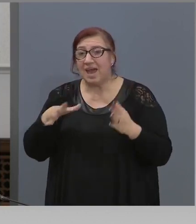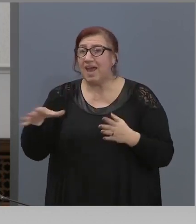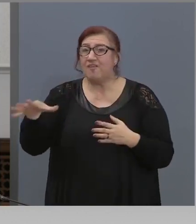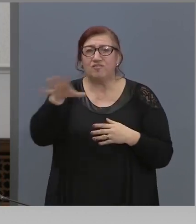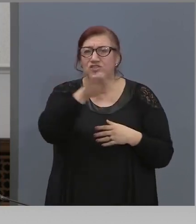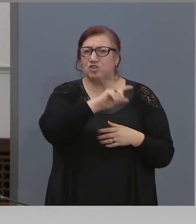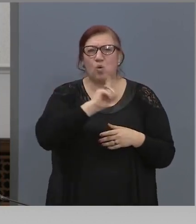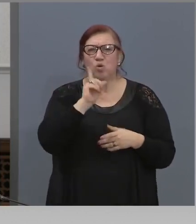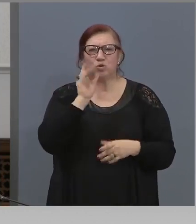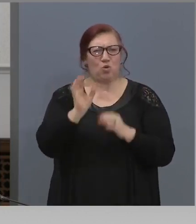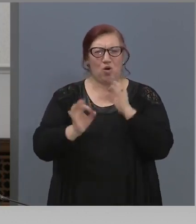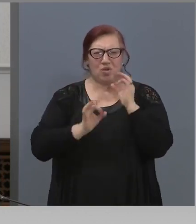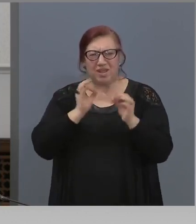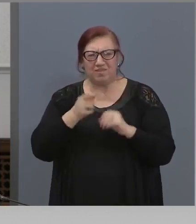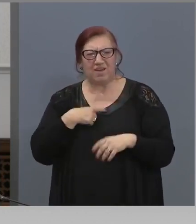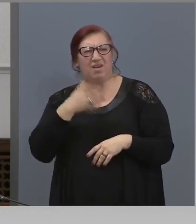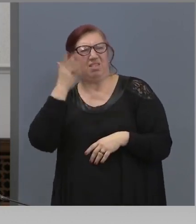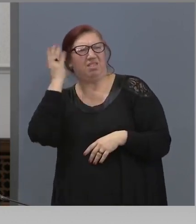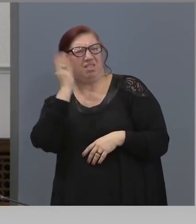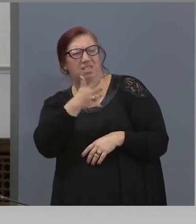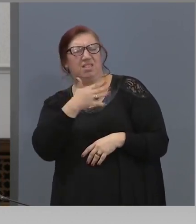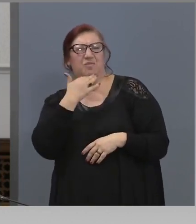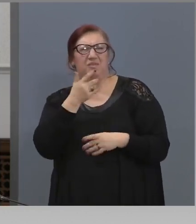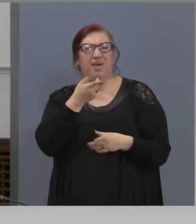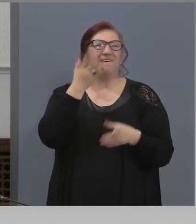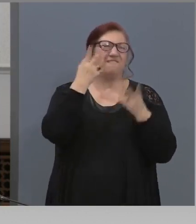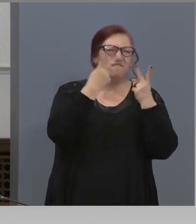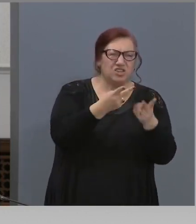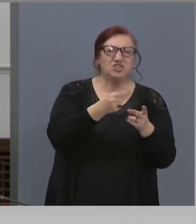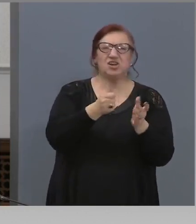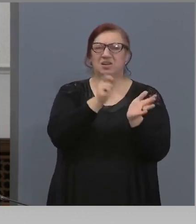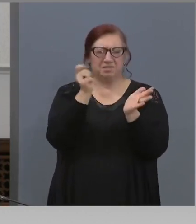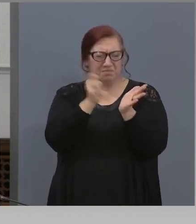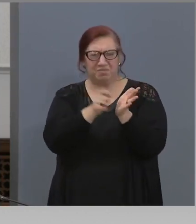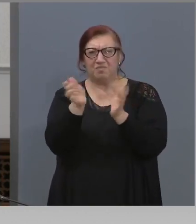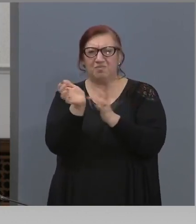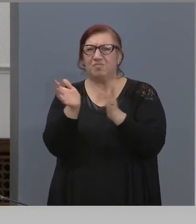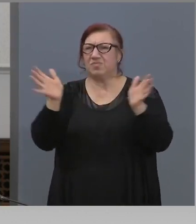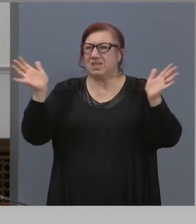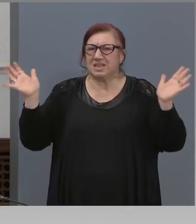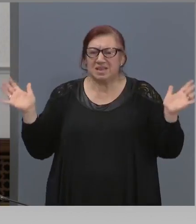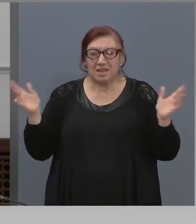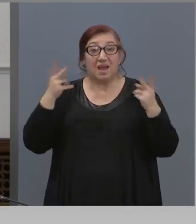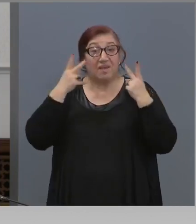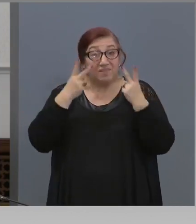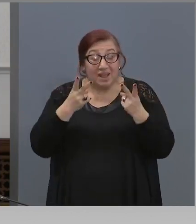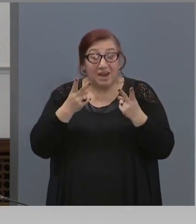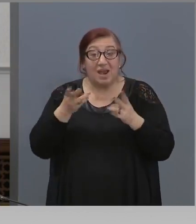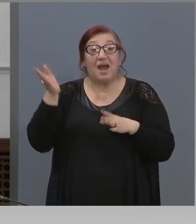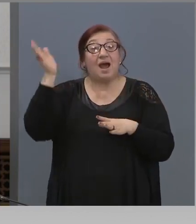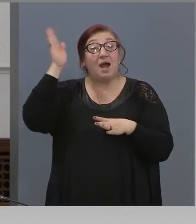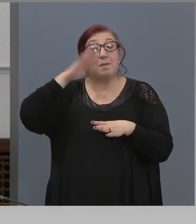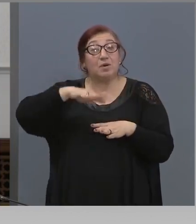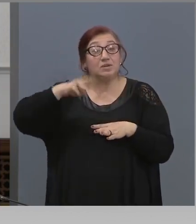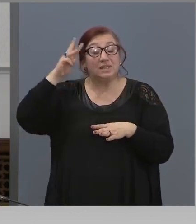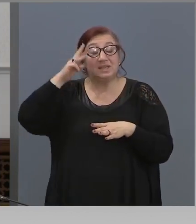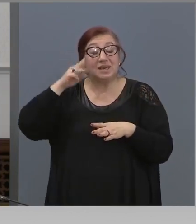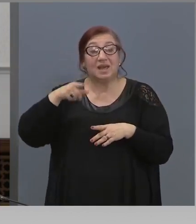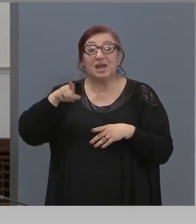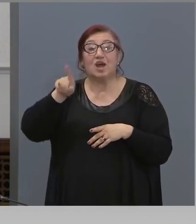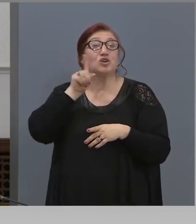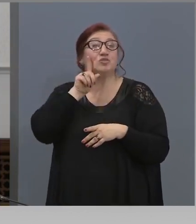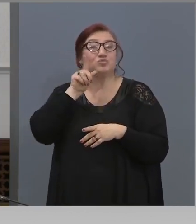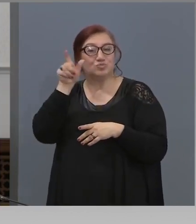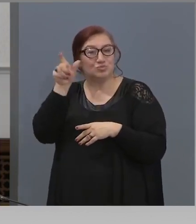вика, а така, случи ти се, видели как те разпанаха, какво те правиха, видели? А после и Томан е верни,